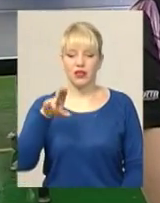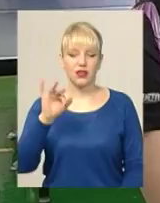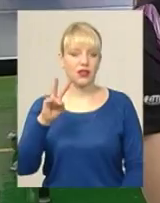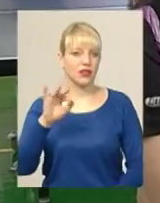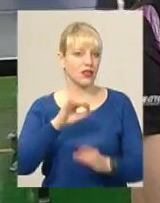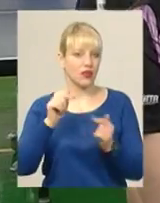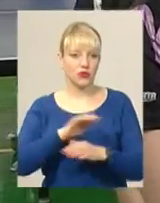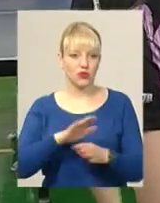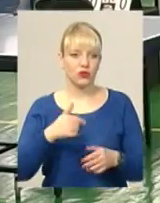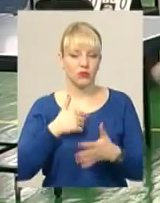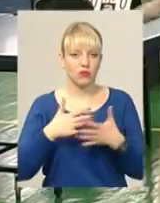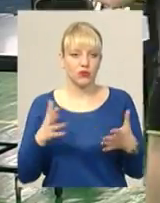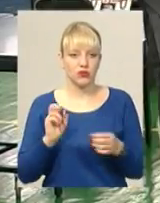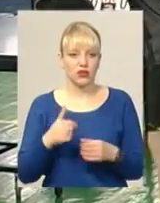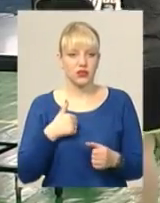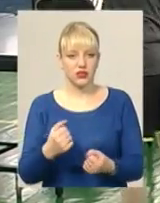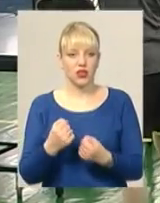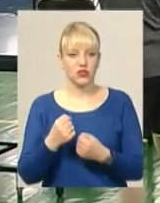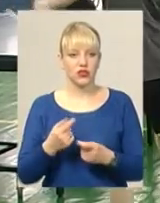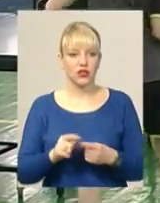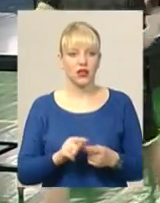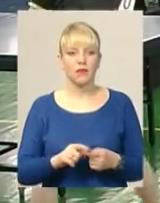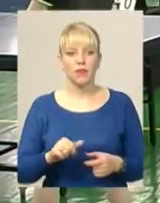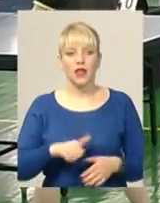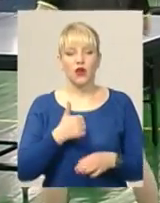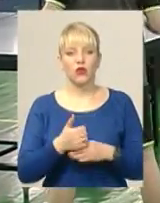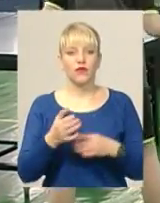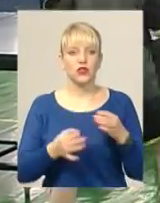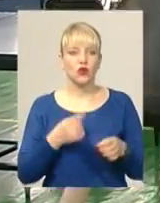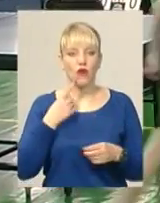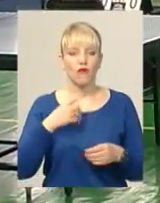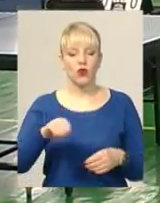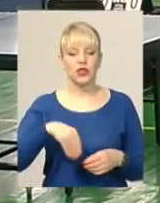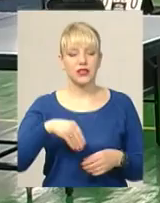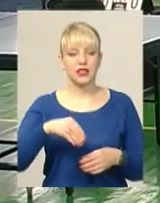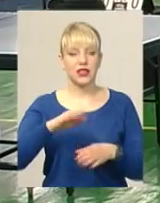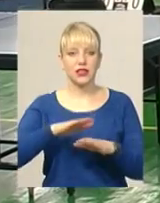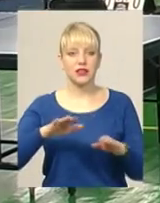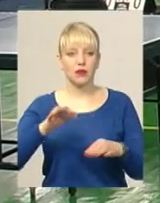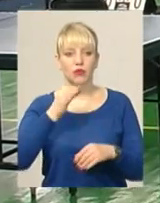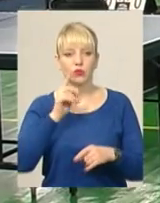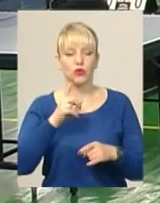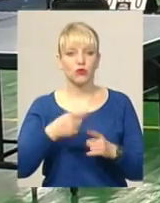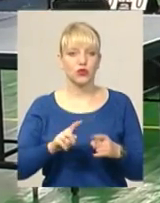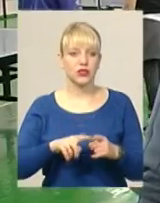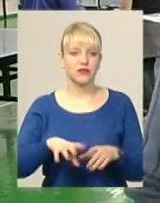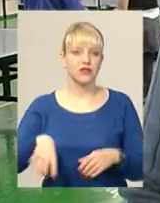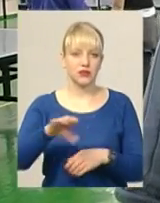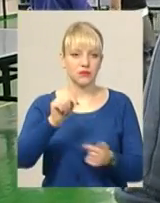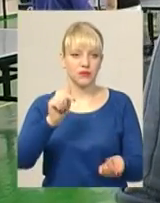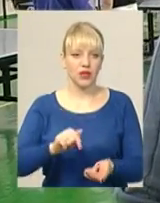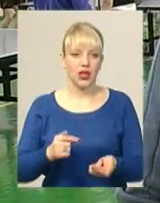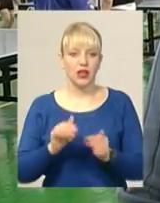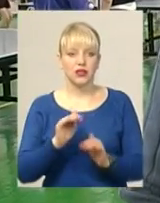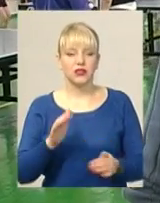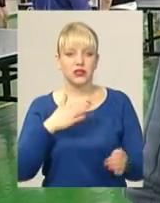ми більше защитники. Головний суддя змагань Петро Кирилюк каже, настільний теніс сподобається дітям, бо це універсальний вид спорту. Діти з